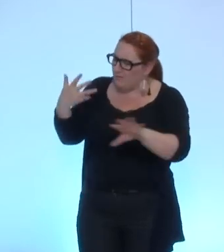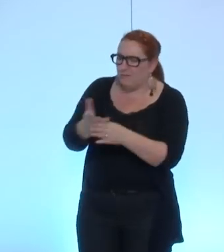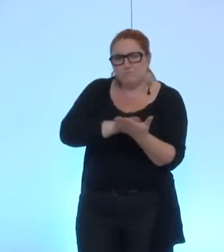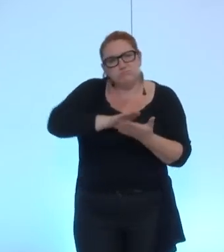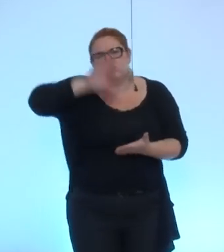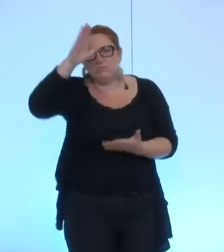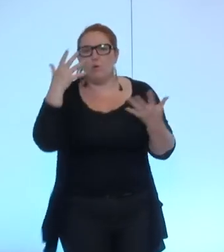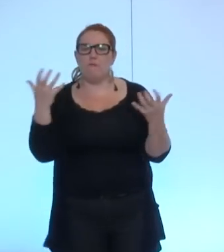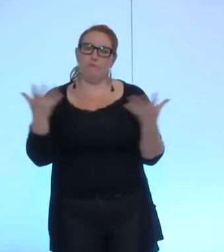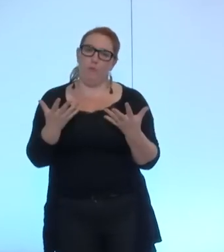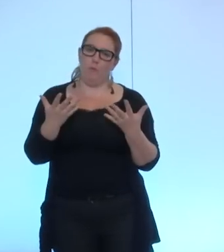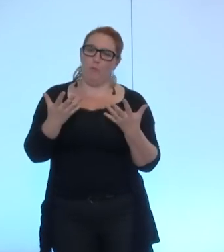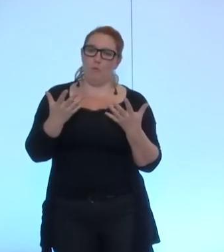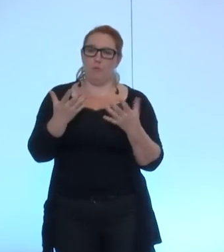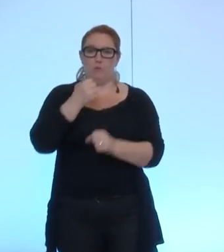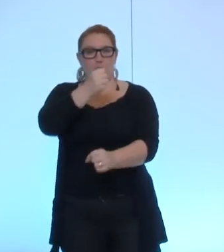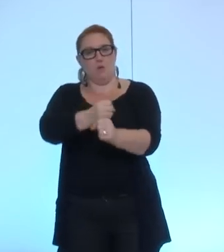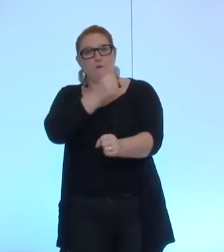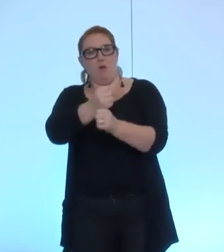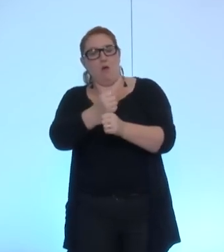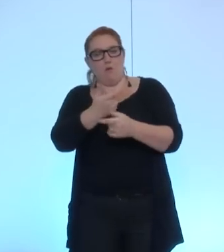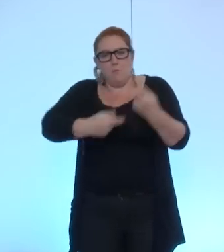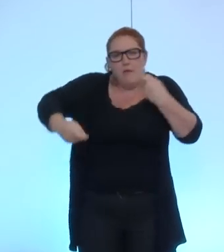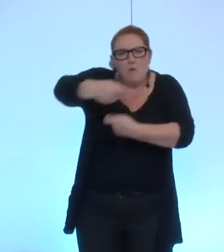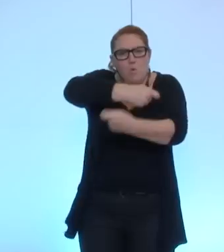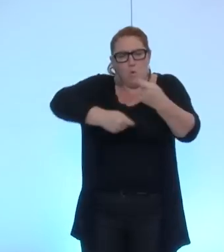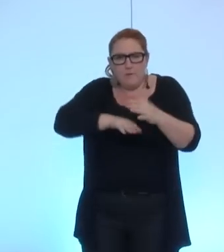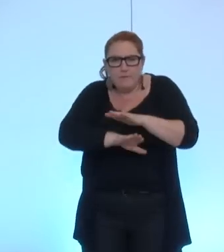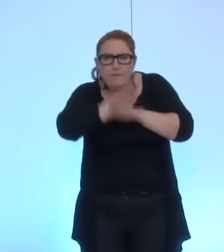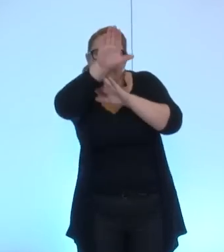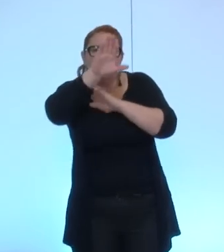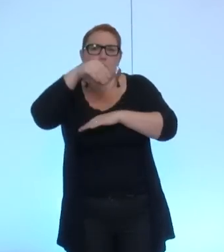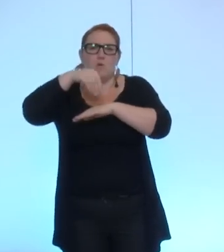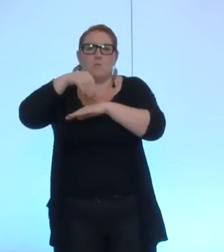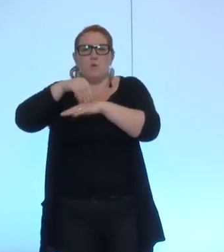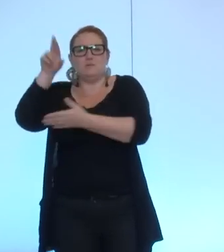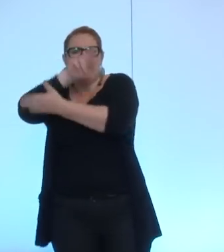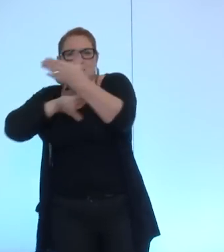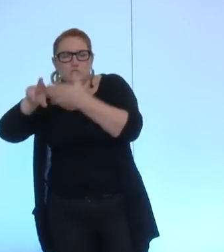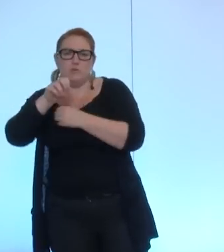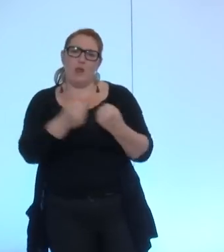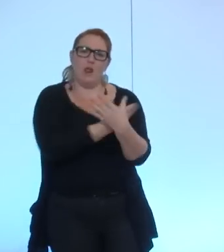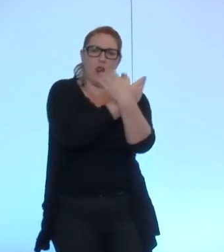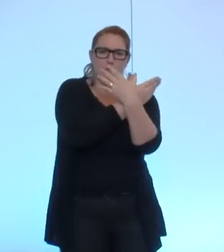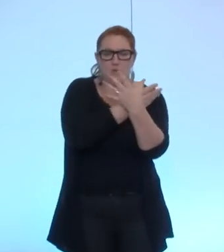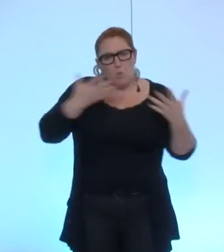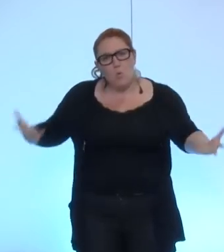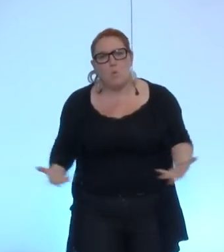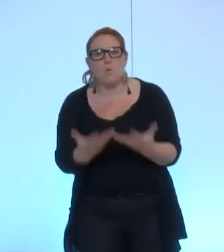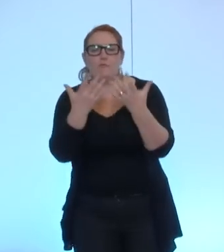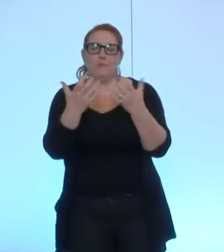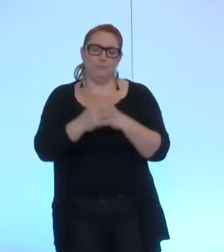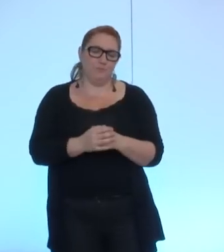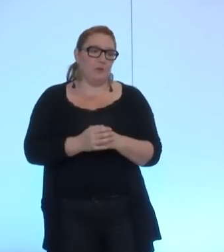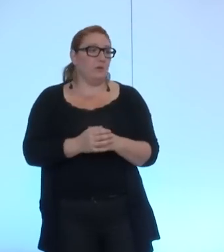là aussi, le travail de cette dynamique économique portée par le conseil régional et la métropole. Je nous souhaite